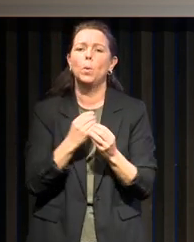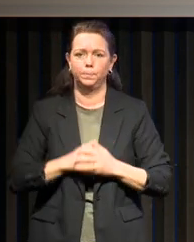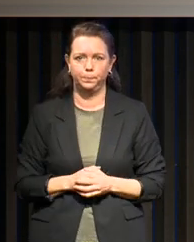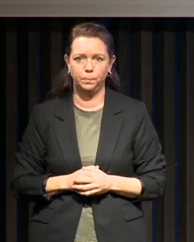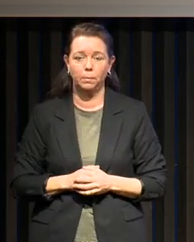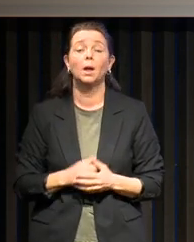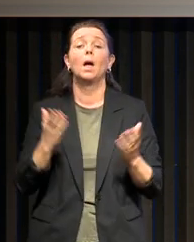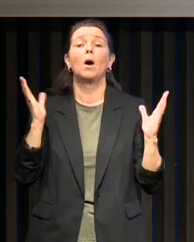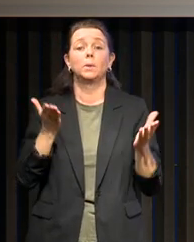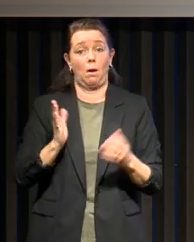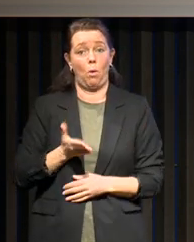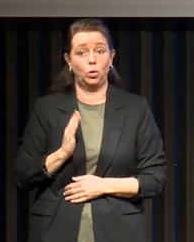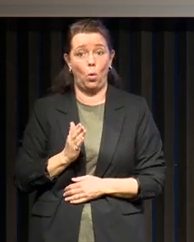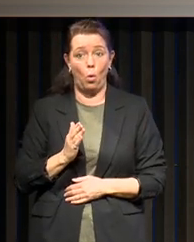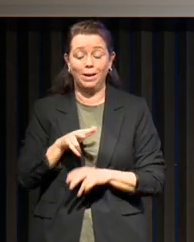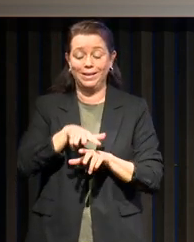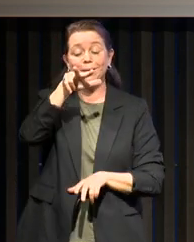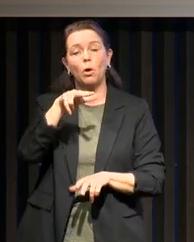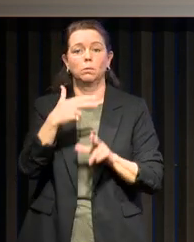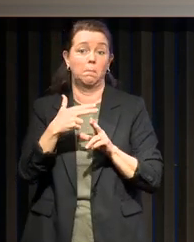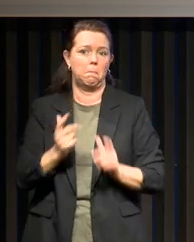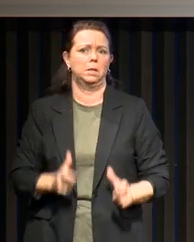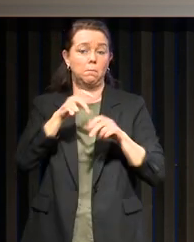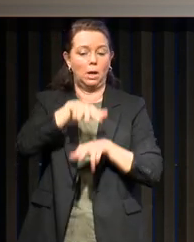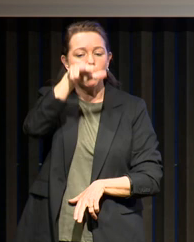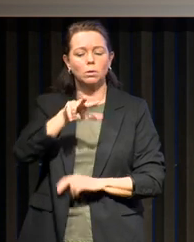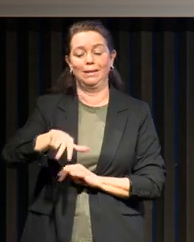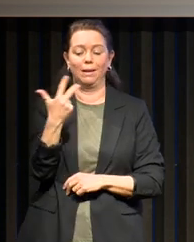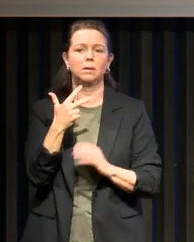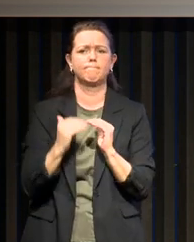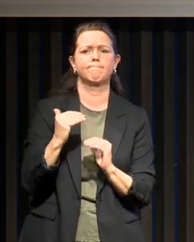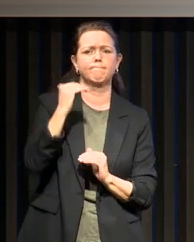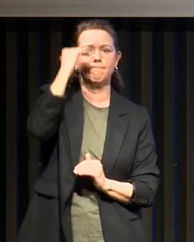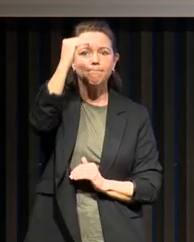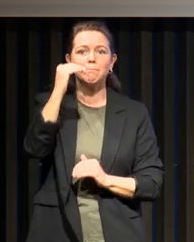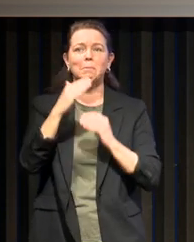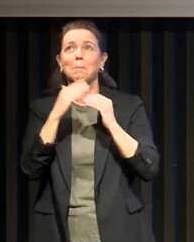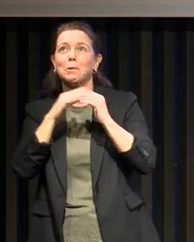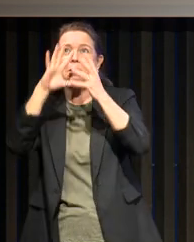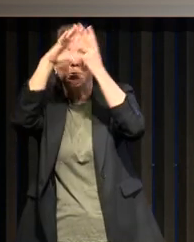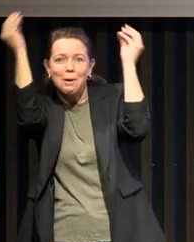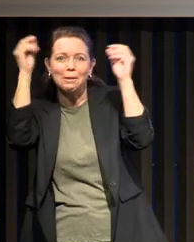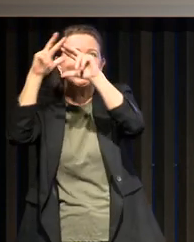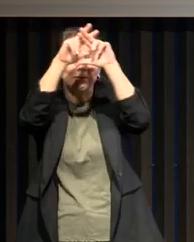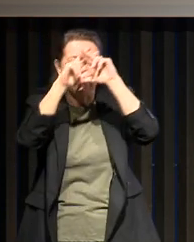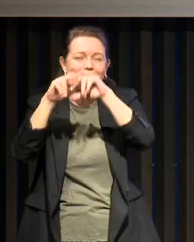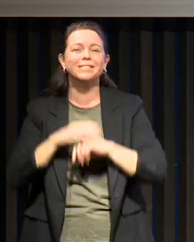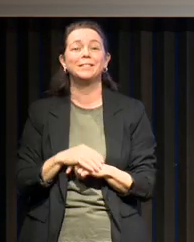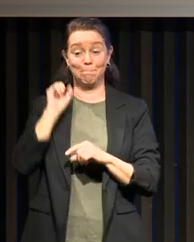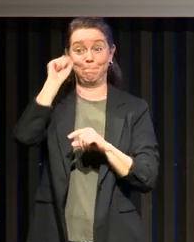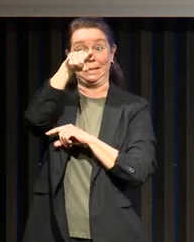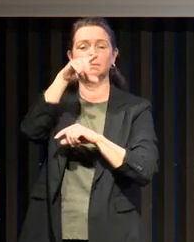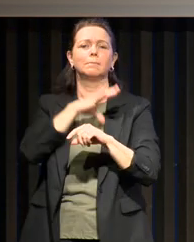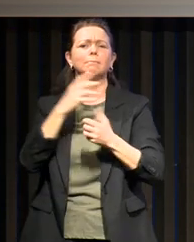du CHU de Bordeaux. Au tripode, au 13e étage, proche des étoiles et des nuages, il y a un service de médecine du